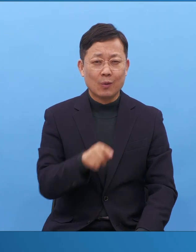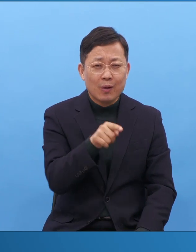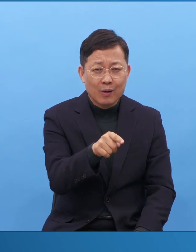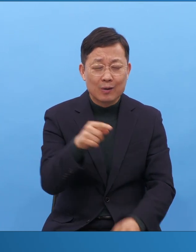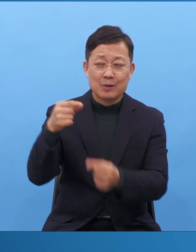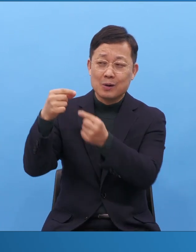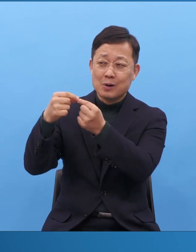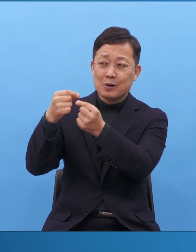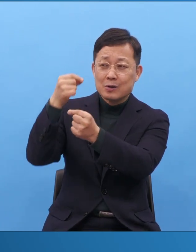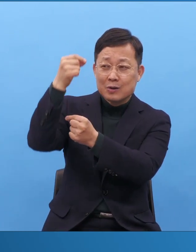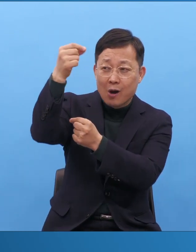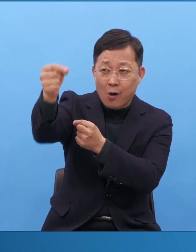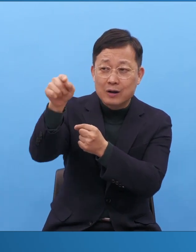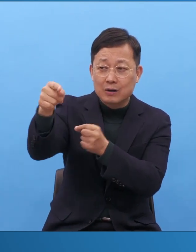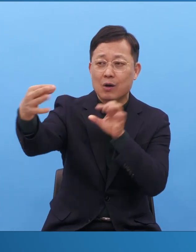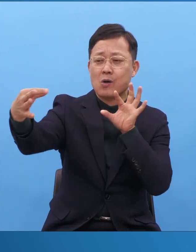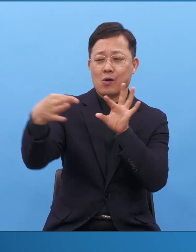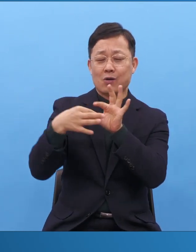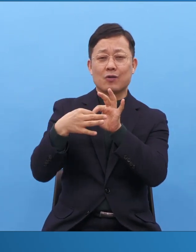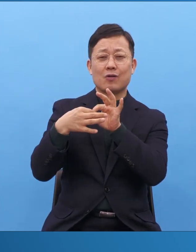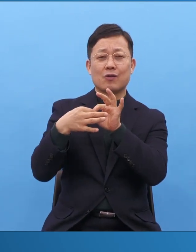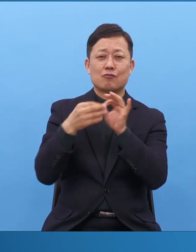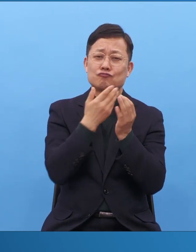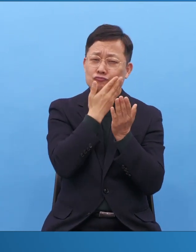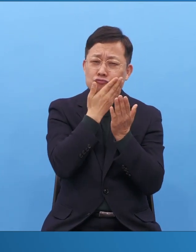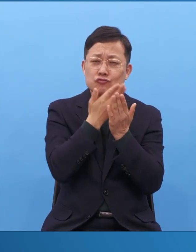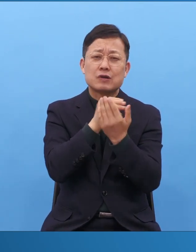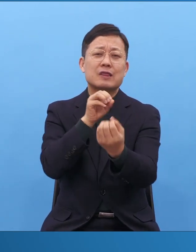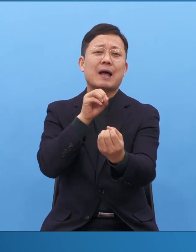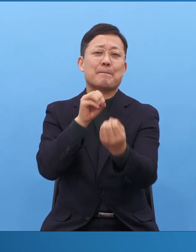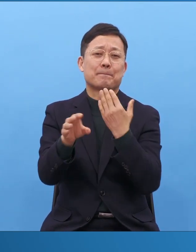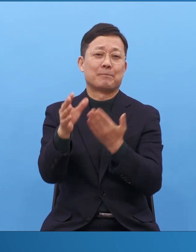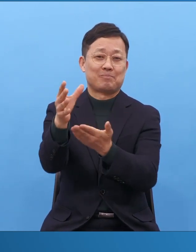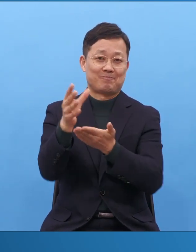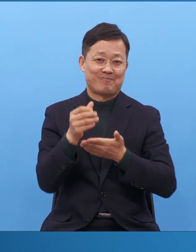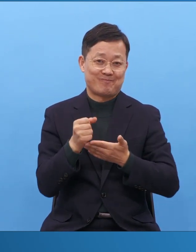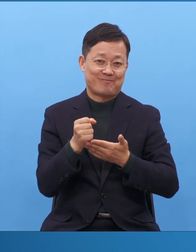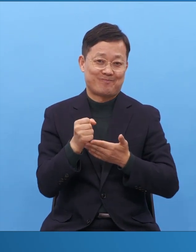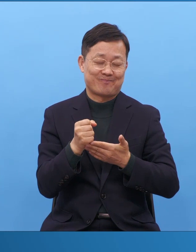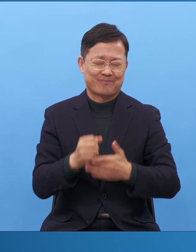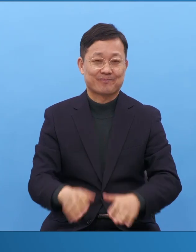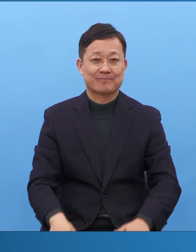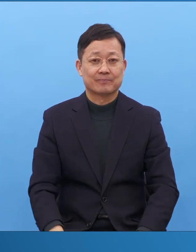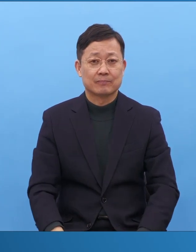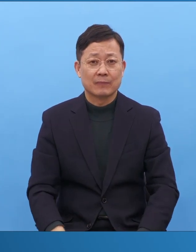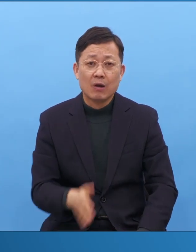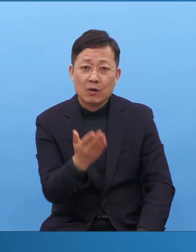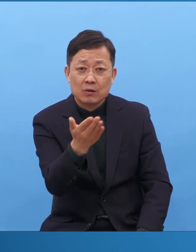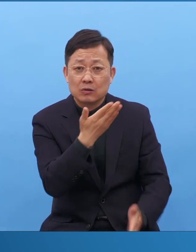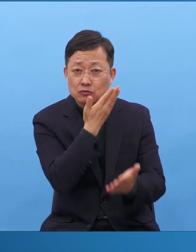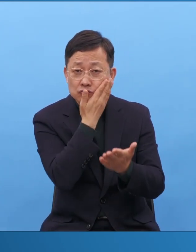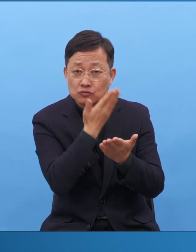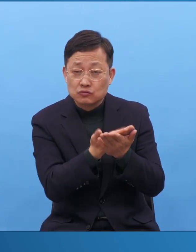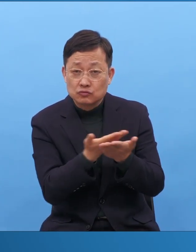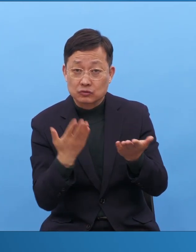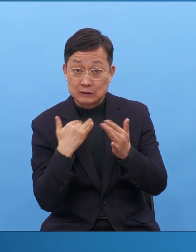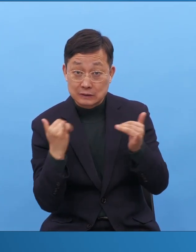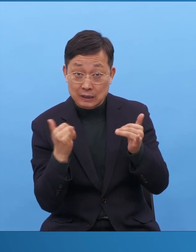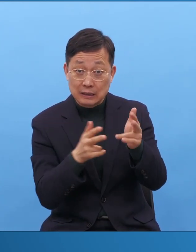나오는 거예요. 그렇잖아요. 빨리 중지자와 산업인들은 이렇게 되어야 돼요.